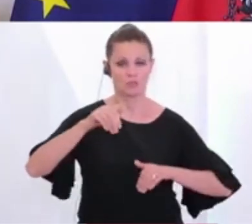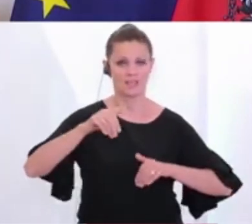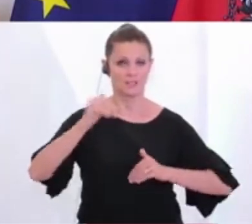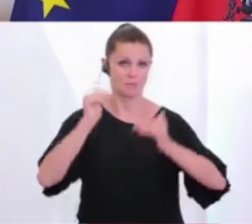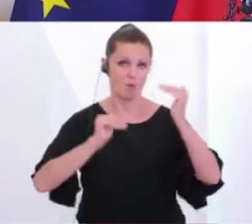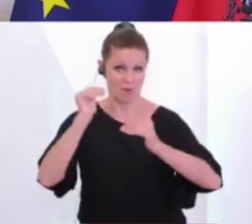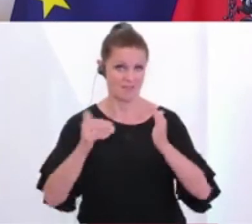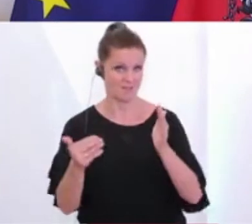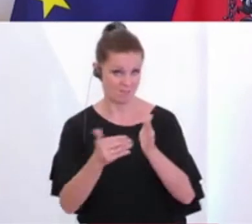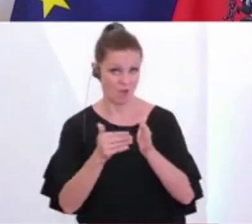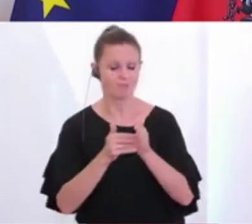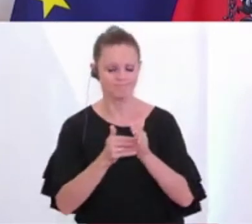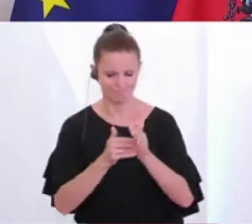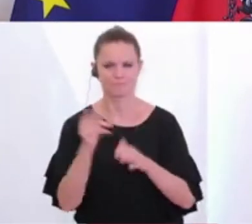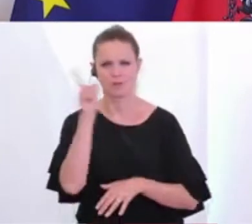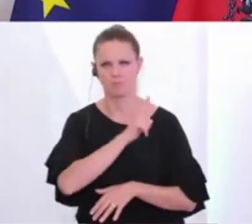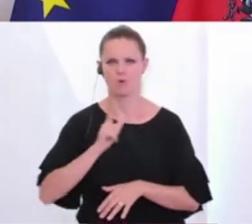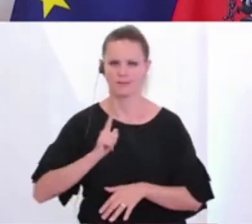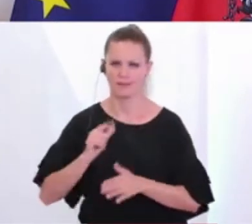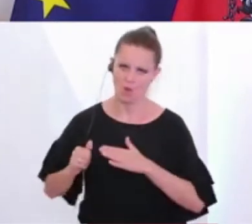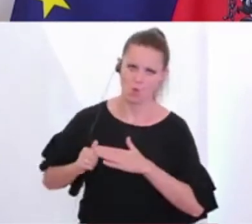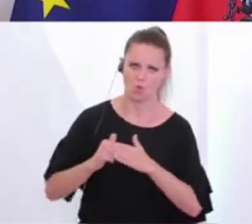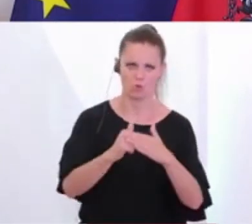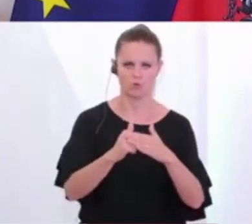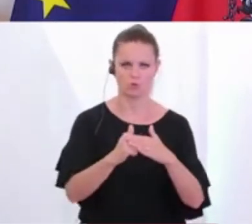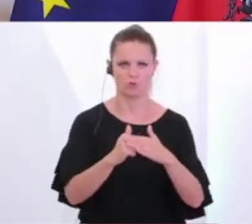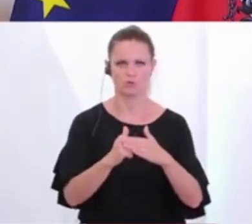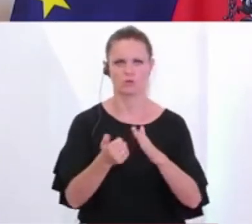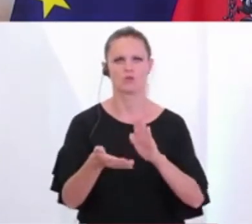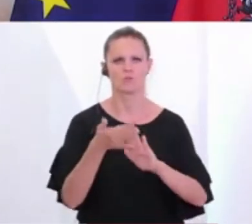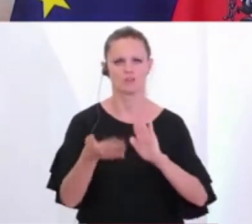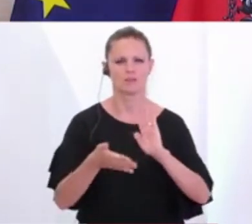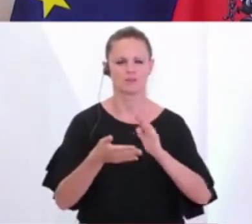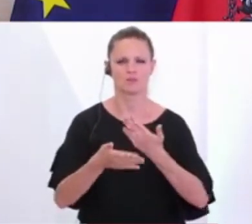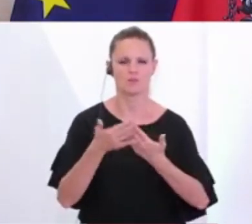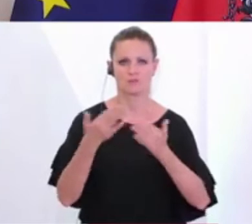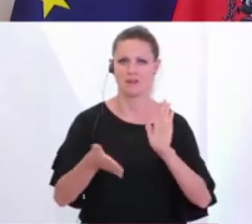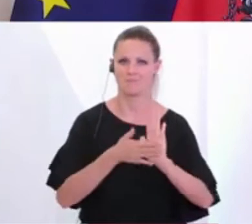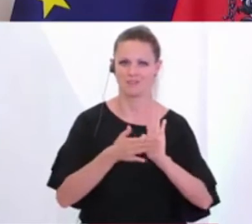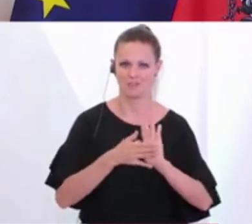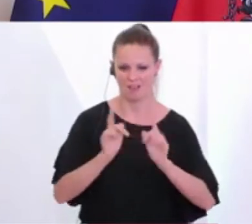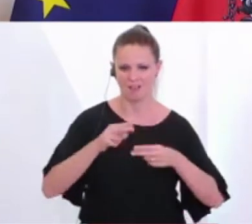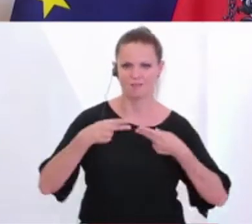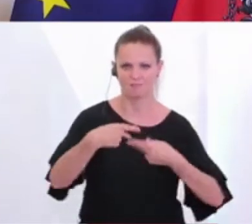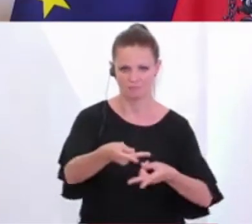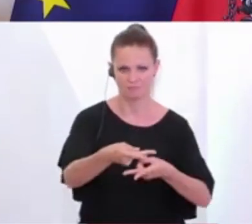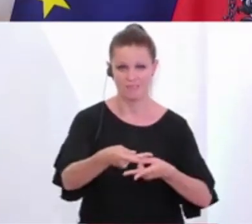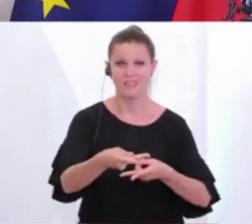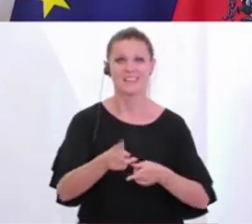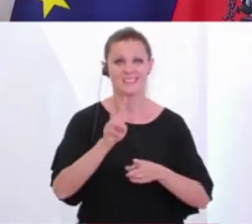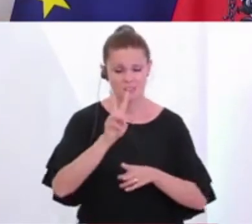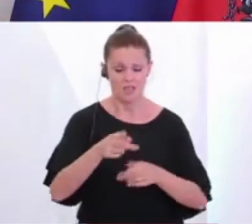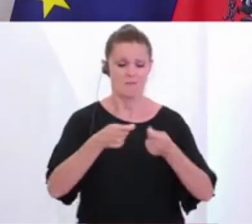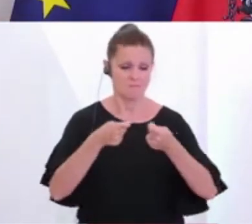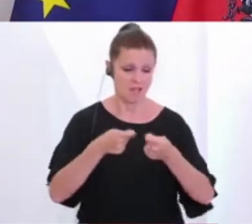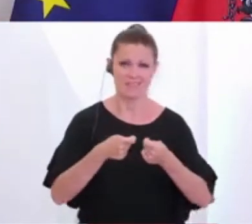verhelfen. Auch da die Polizei auch herangezogen wird, um eben zum Beispiel Bescheide etc. zuzustellen, damit die Ernsthaftigkeit der Maßnahmen